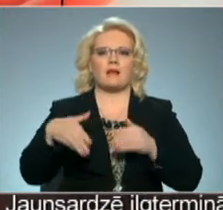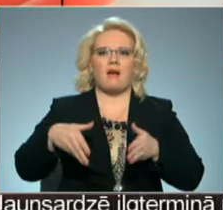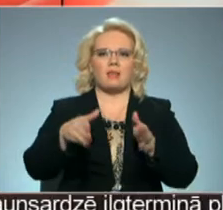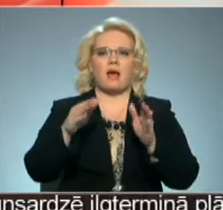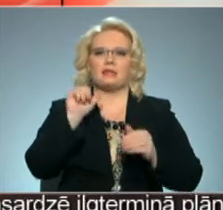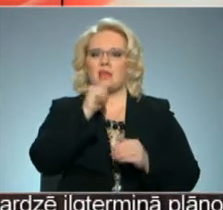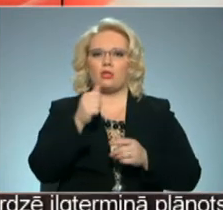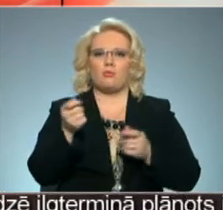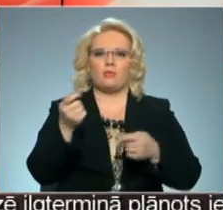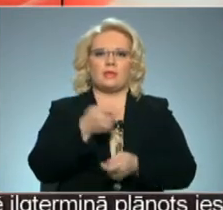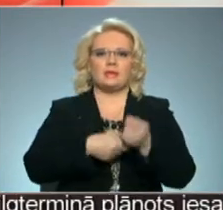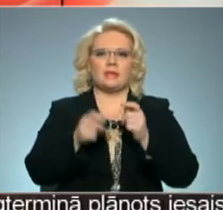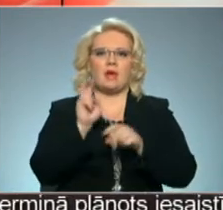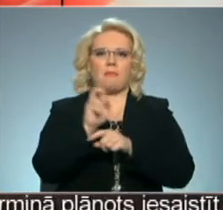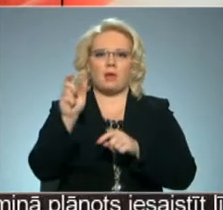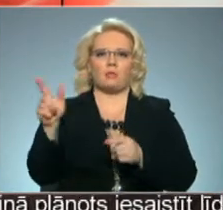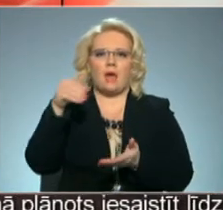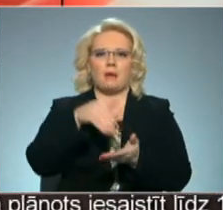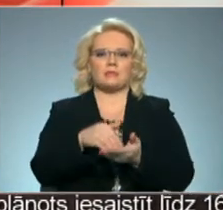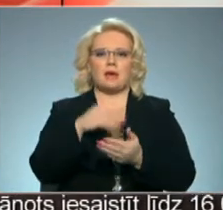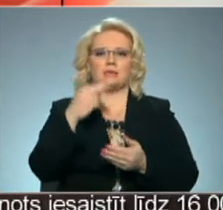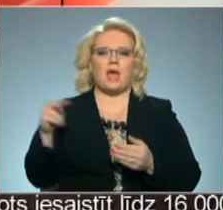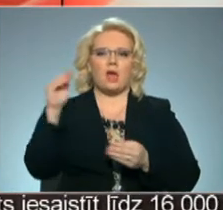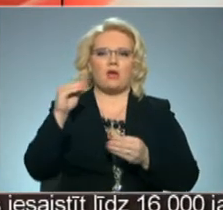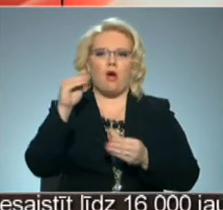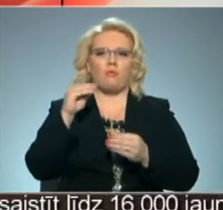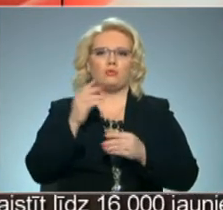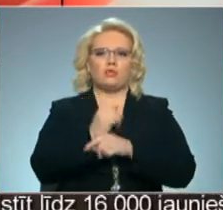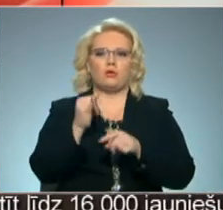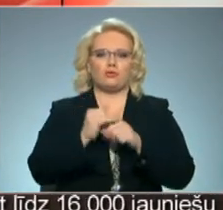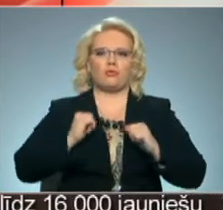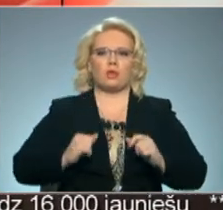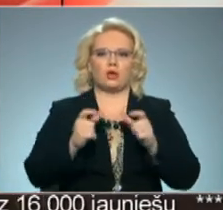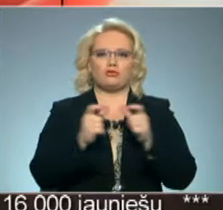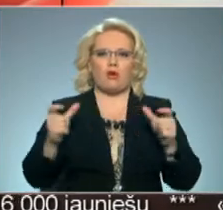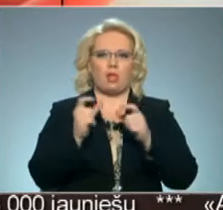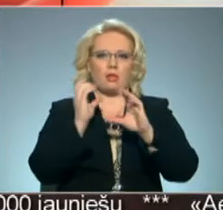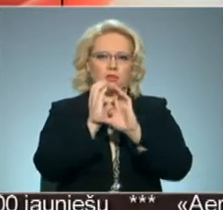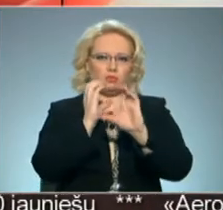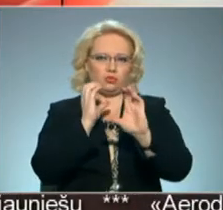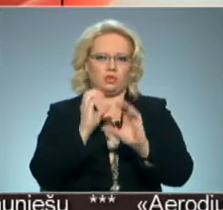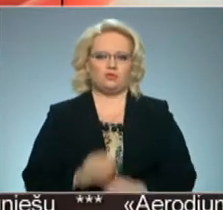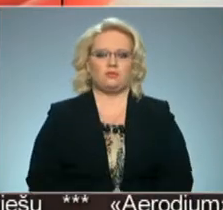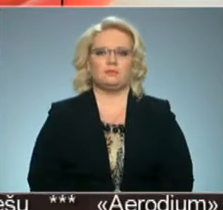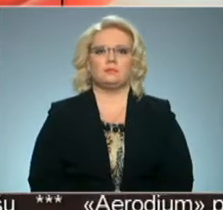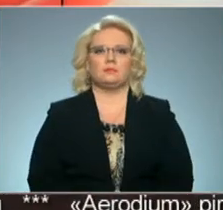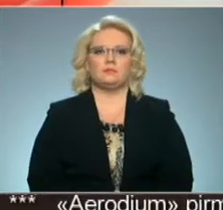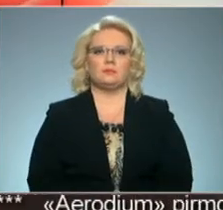apmeklētājiem. Tur bija piestājusi pa Eiropu ceļojošais godīgas šokolādes busiņš. Vairāk stāsta Līva Raukvargeri.